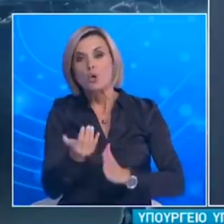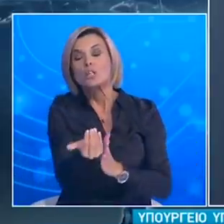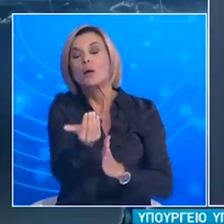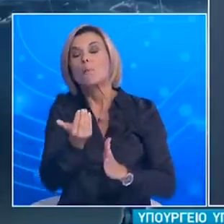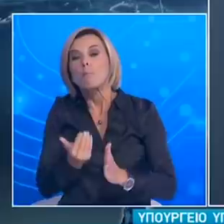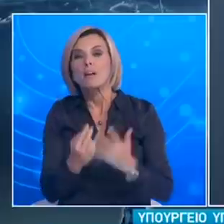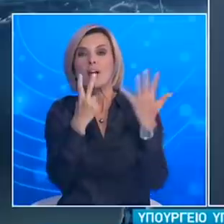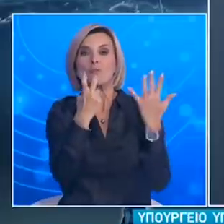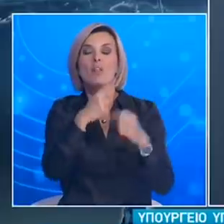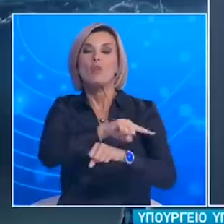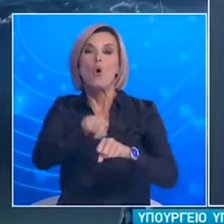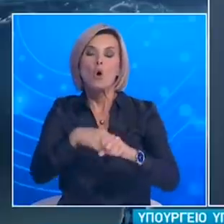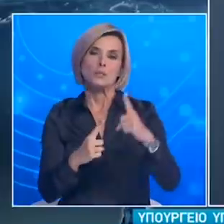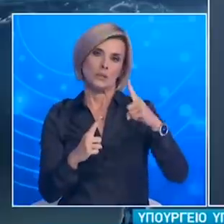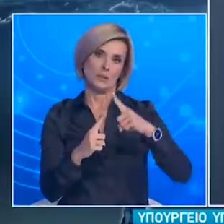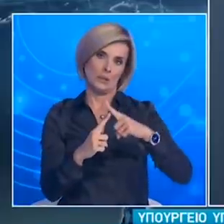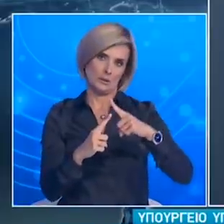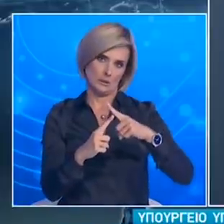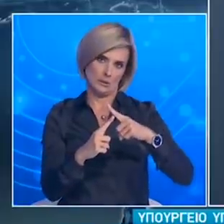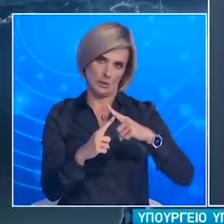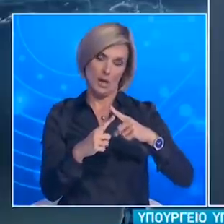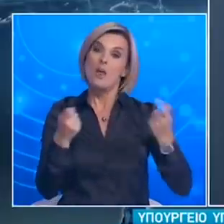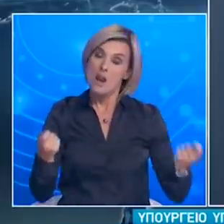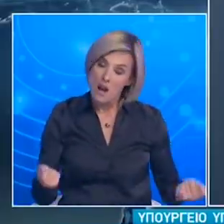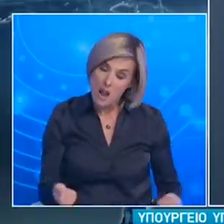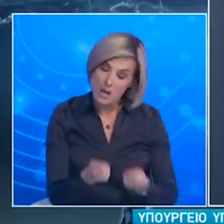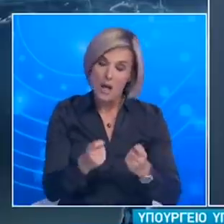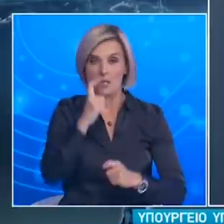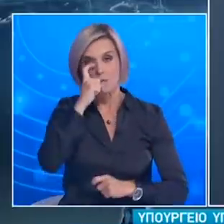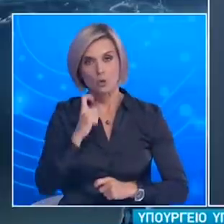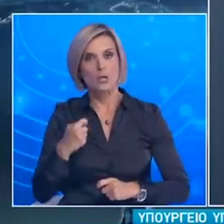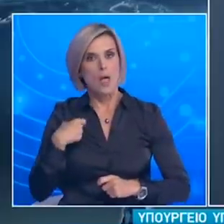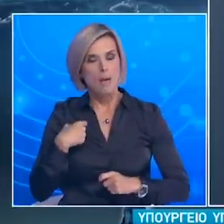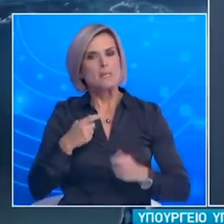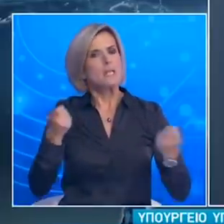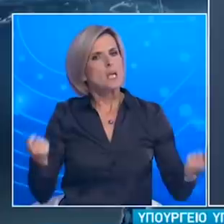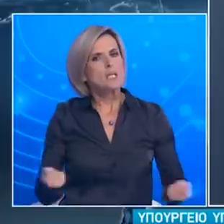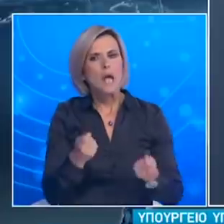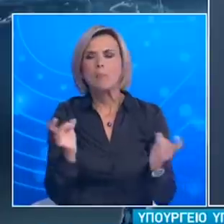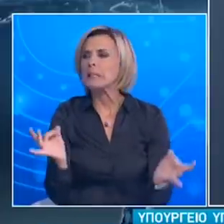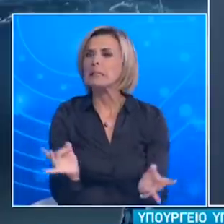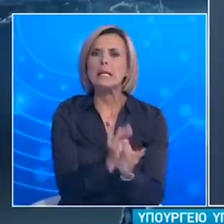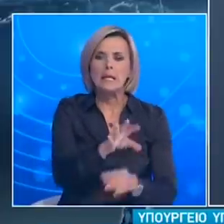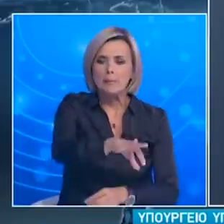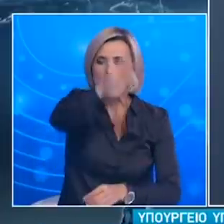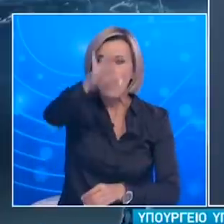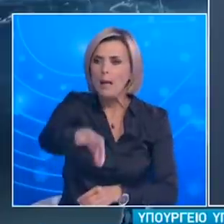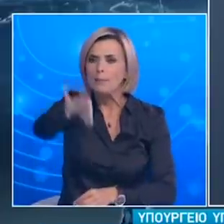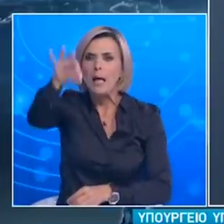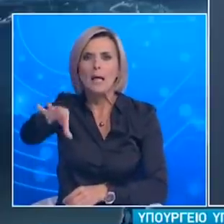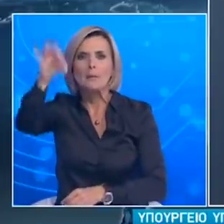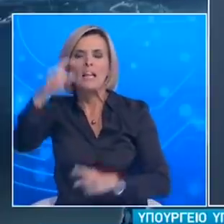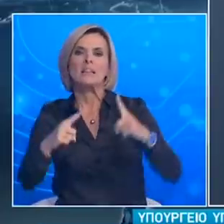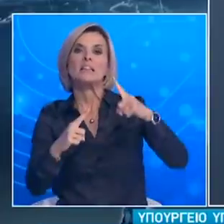Δυστυχώς δύο εβδομάδες αργότερα και αφού στο μεσοδιάστημα συνεχίσαμε τους δηματοληπτικούς ελέγχους με βάση τις ενδείξεις του συστήματος ΕΒΑ